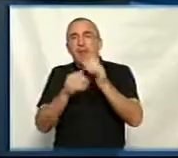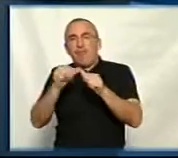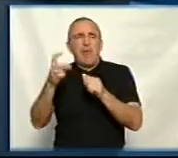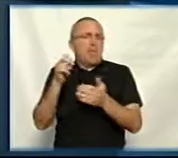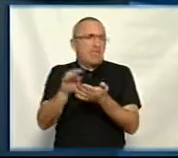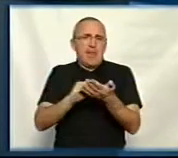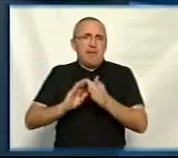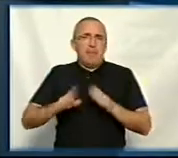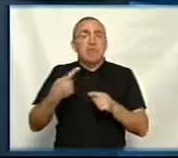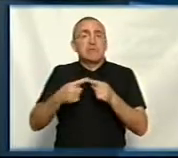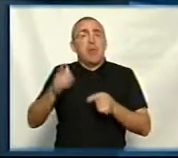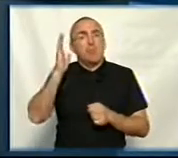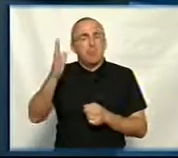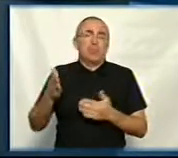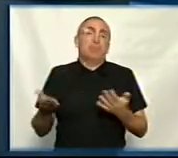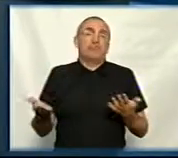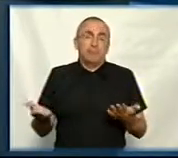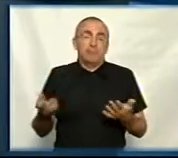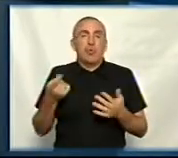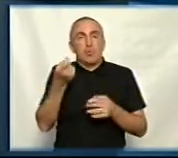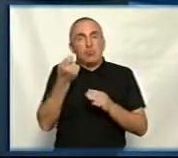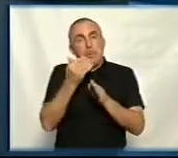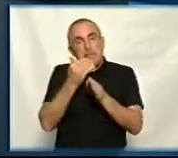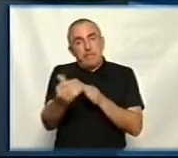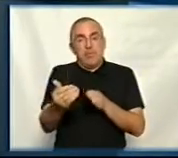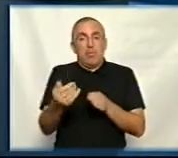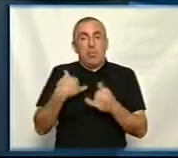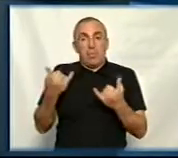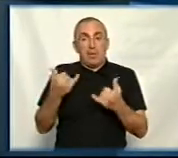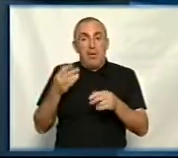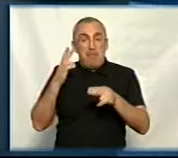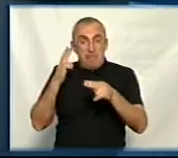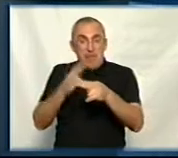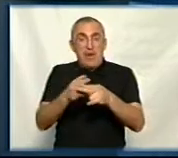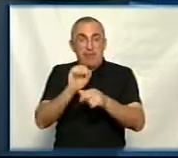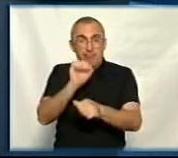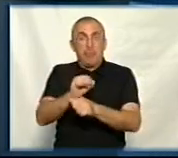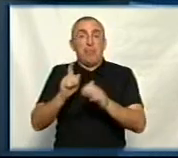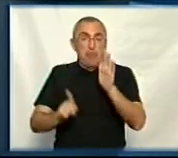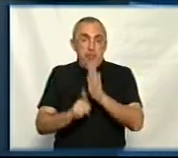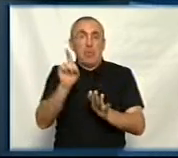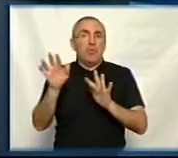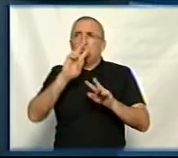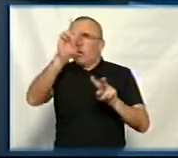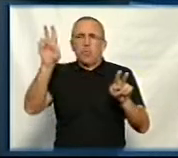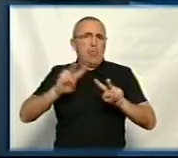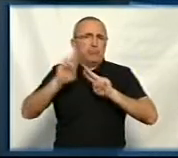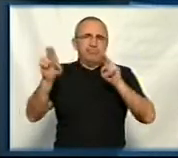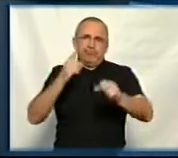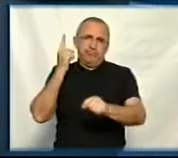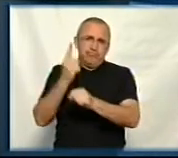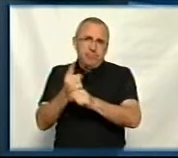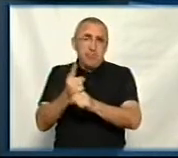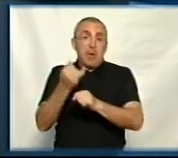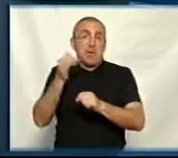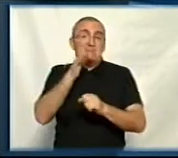повториться. Але це буде вже, ну, трошки пізніше. От у нас сьогодні мораторій вже почав діяти. Все. Ніхто нічого не обрізає. Ну, по-перше, вже